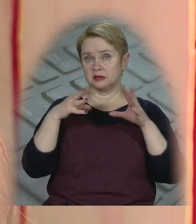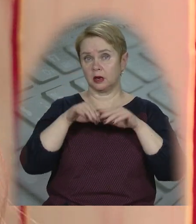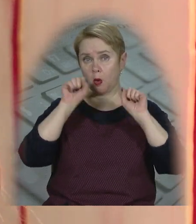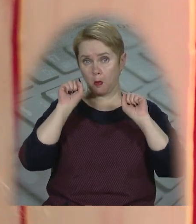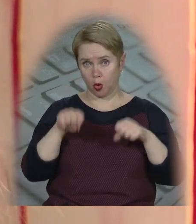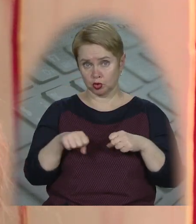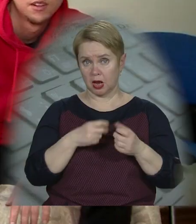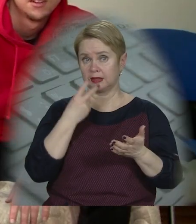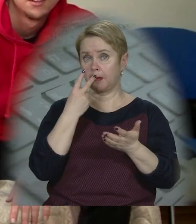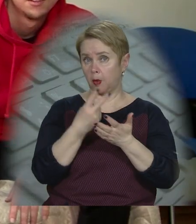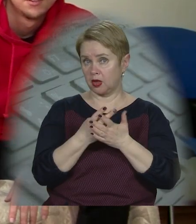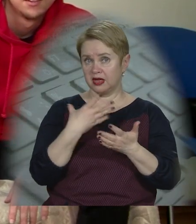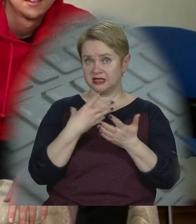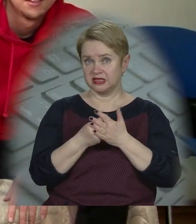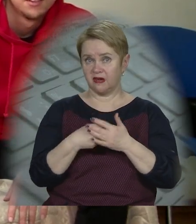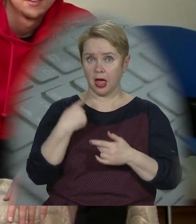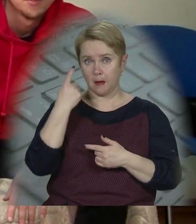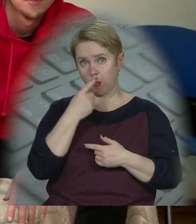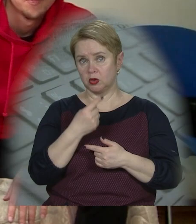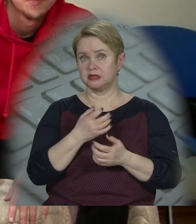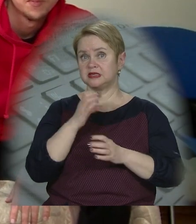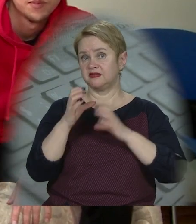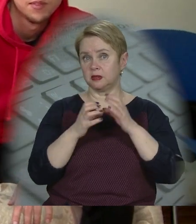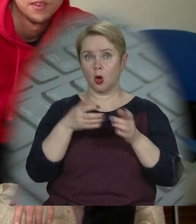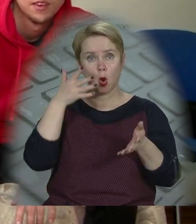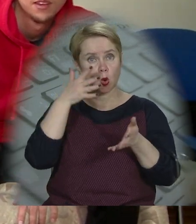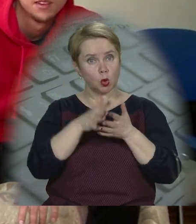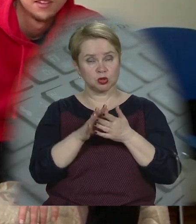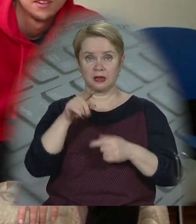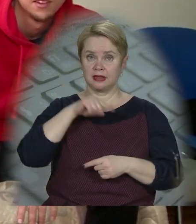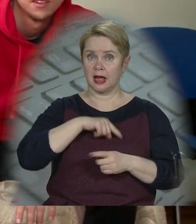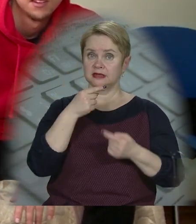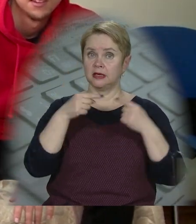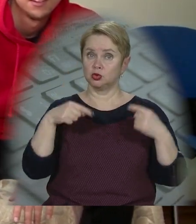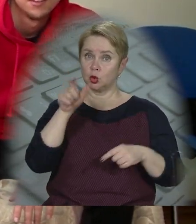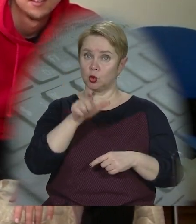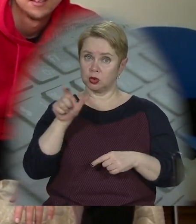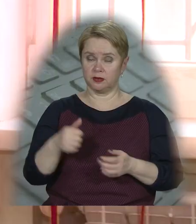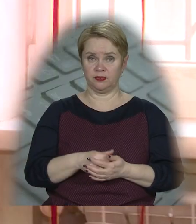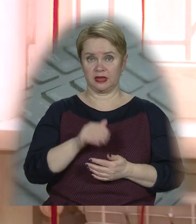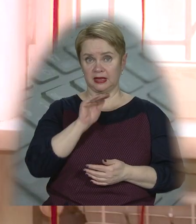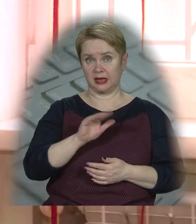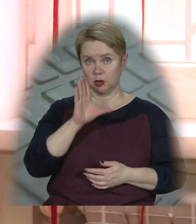заразом їй можливості демонструвати свої емоції світу та розуміти настрій інших людей.